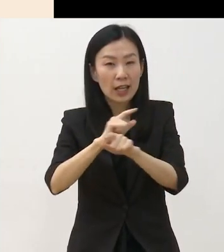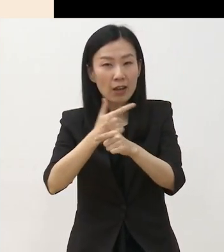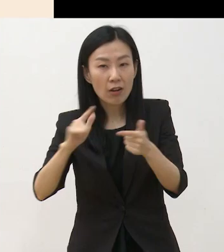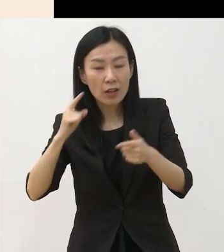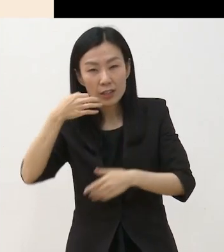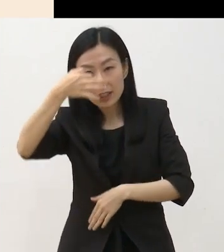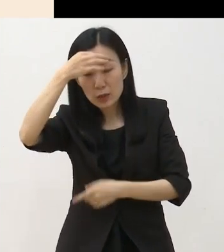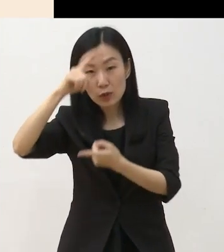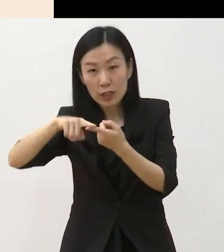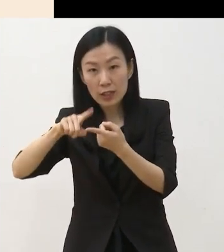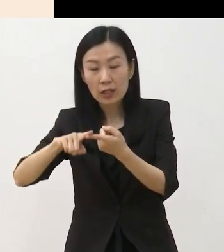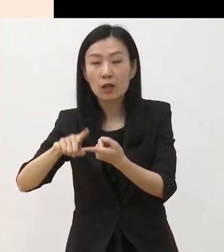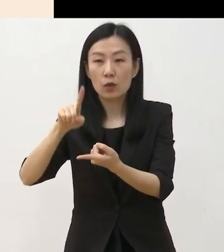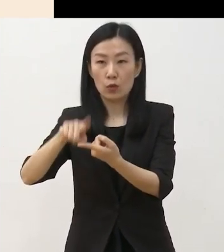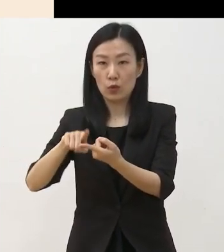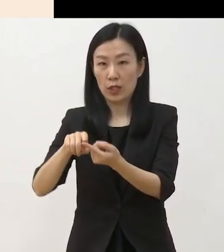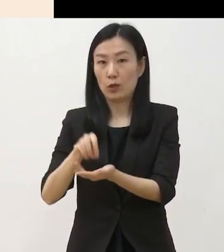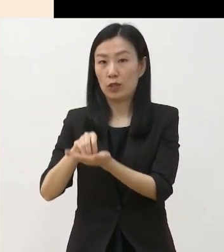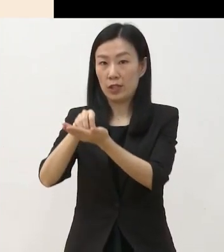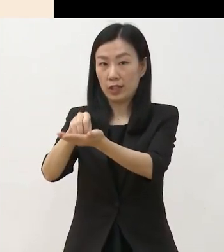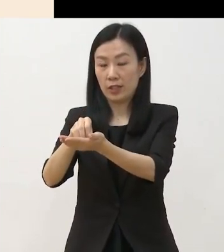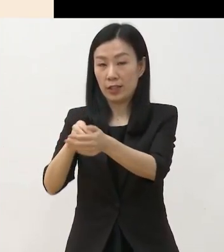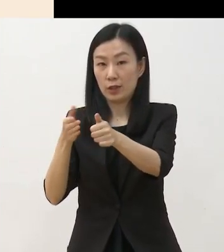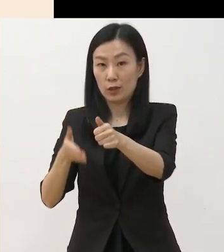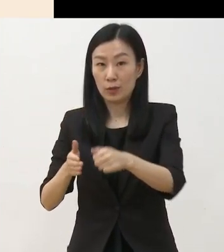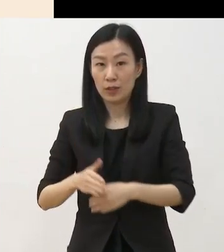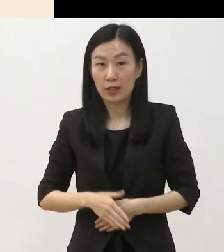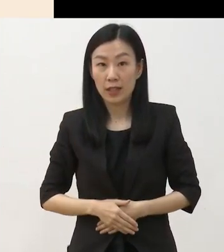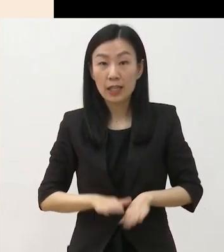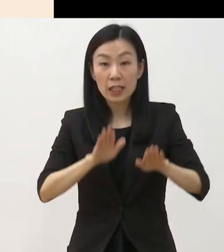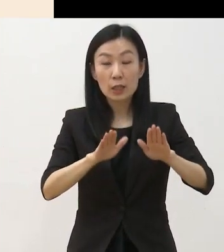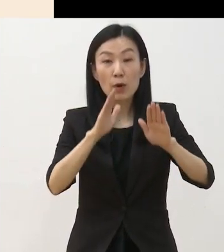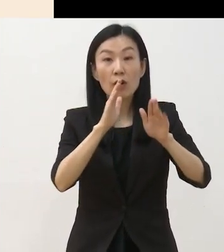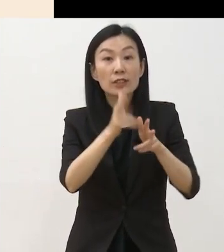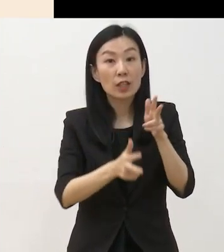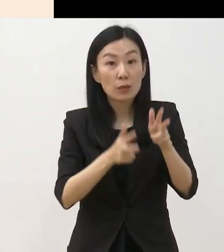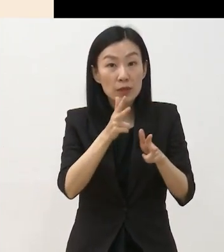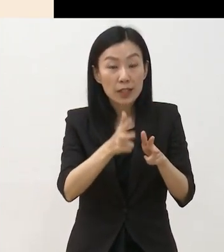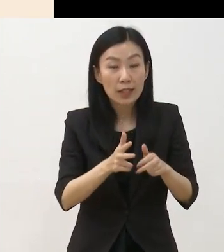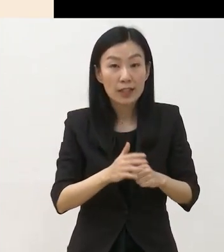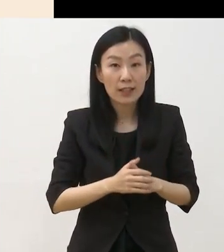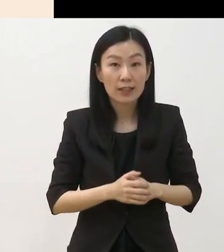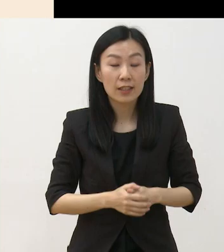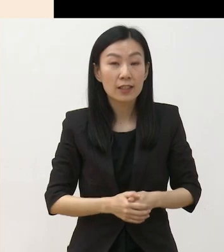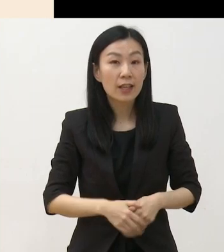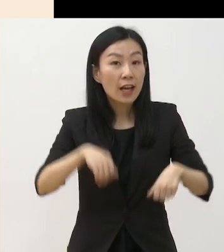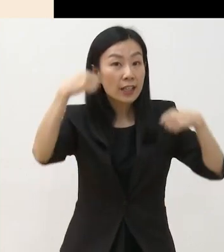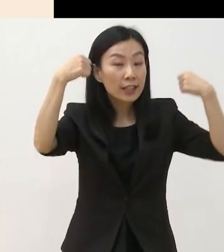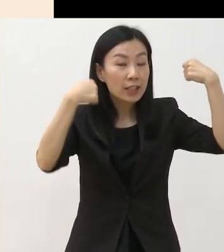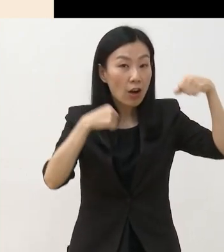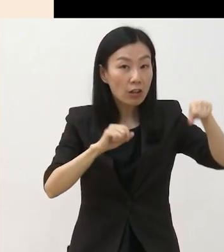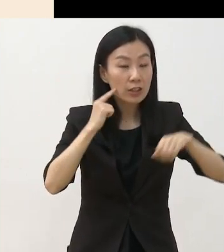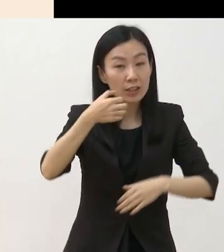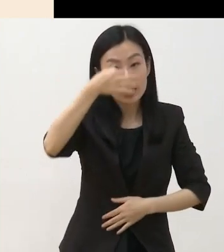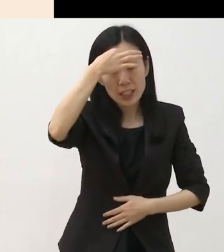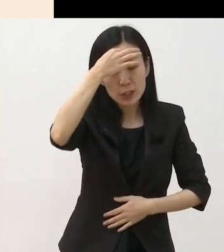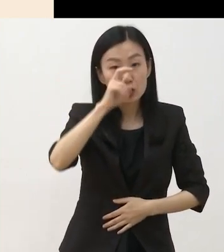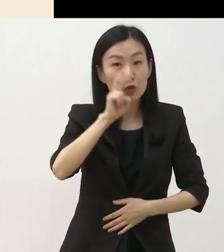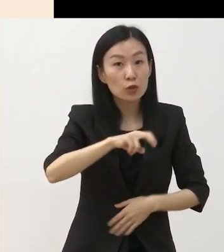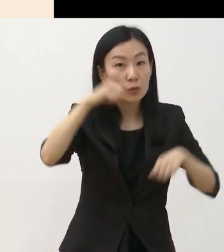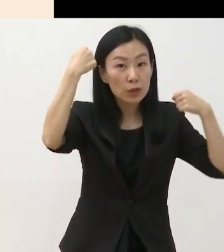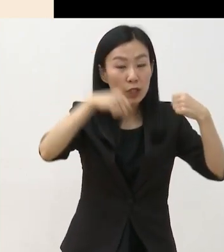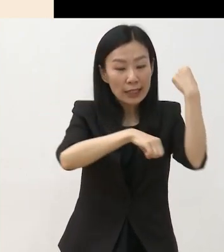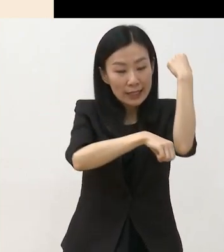여기에 신청해 주십시오 본 사업에서는 연극, 무용, 전통예술, 음악, 뮤지컬 분야인